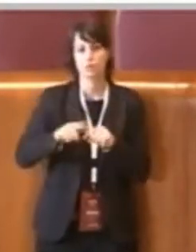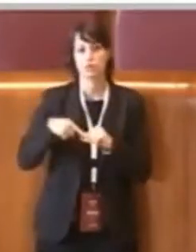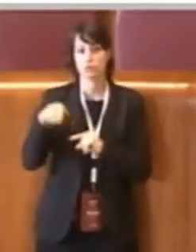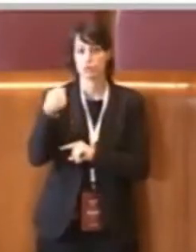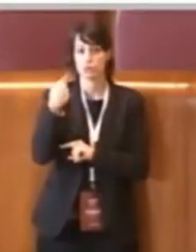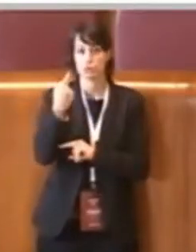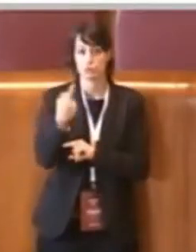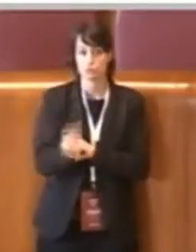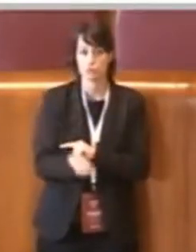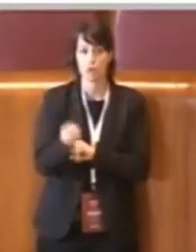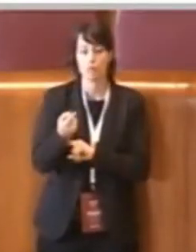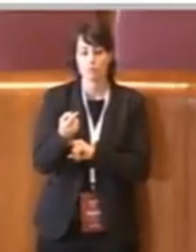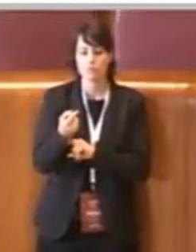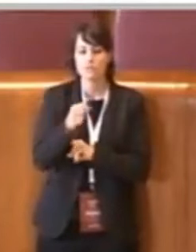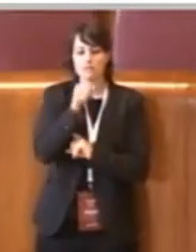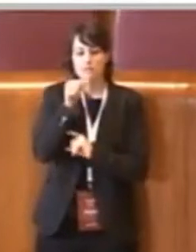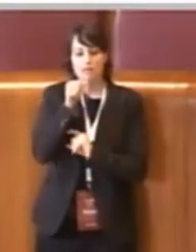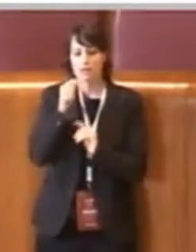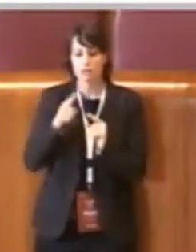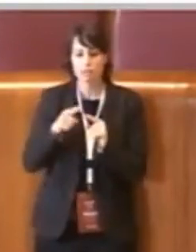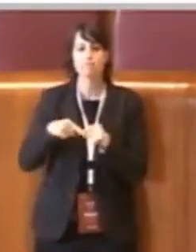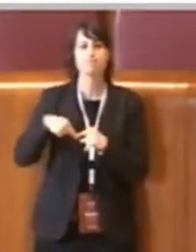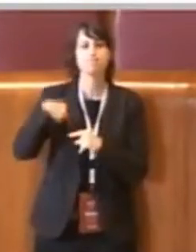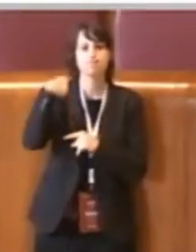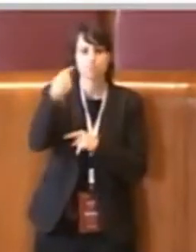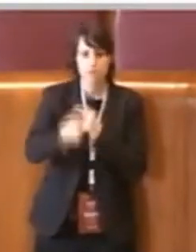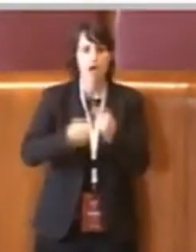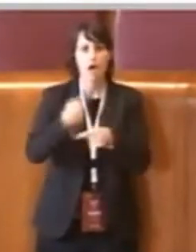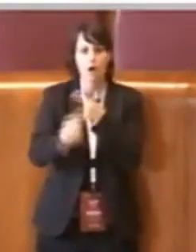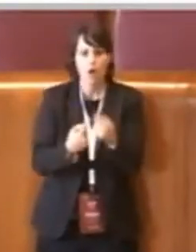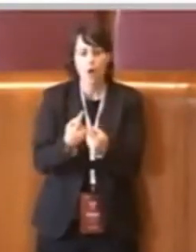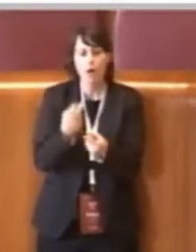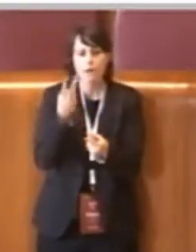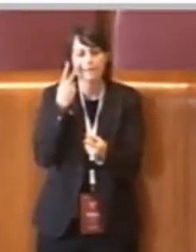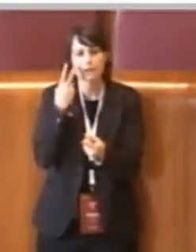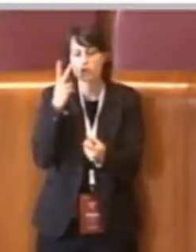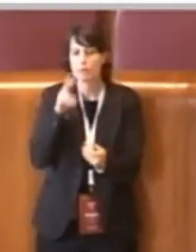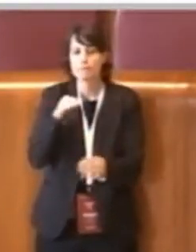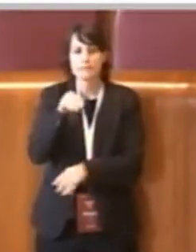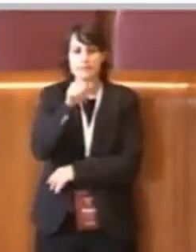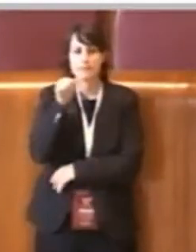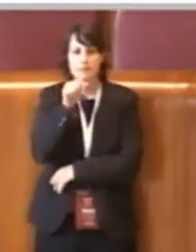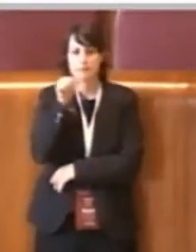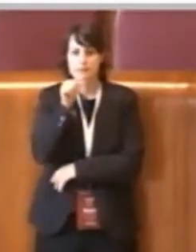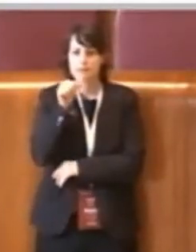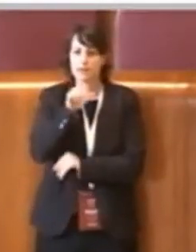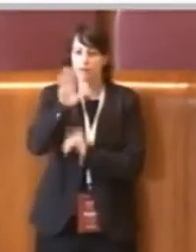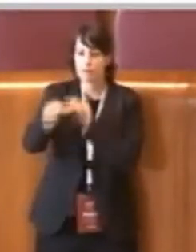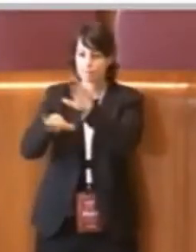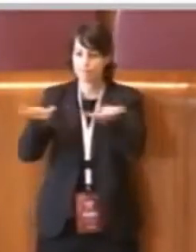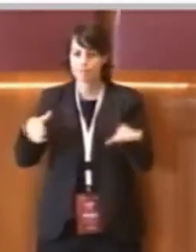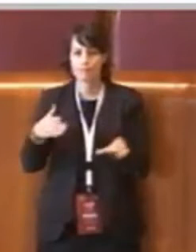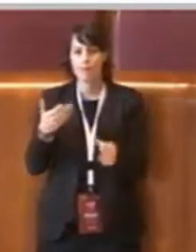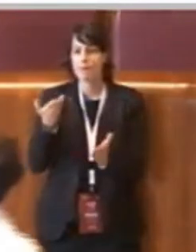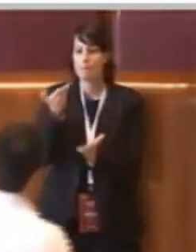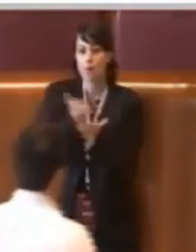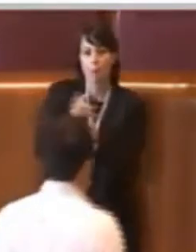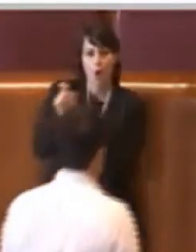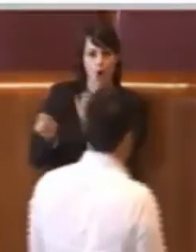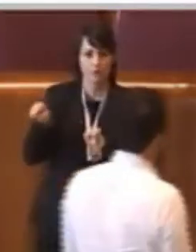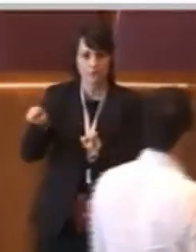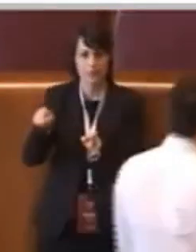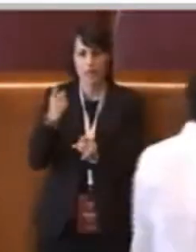ritenuto necessario ricorrere nei confronti dei proponenti e di conseguenza